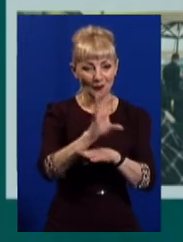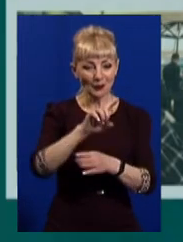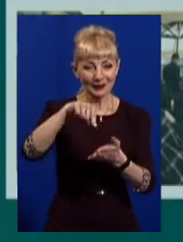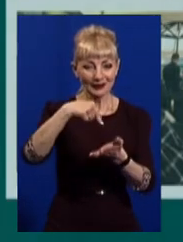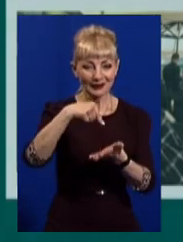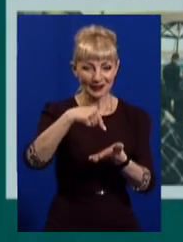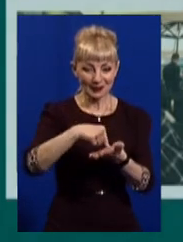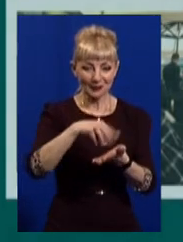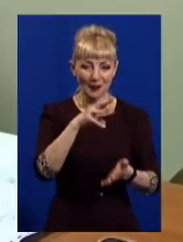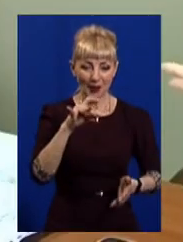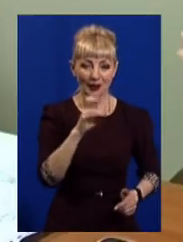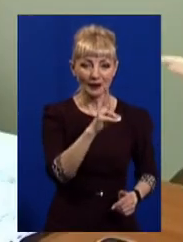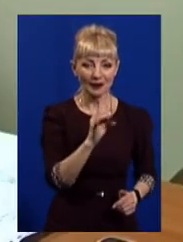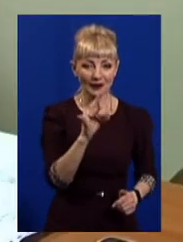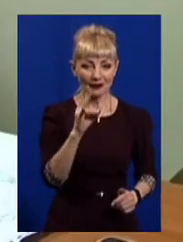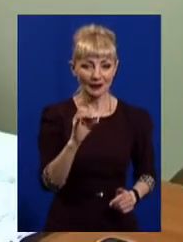Кернеса.